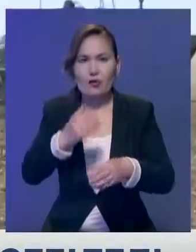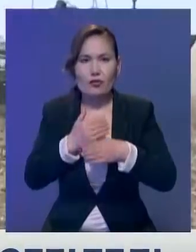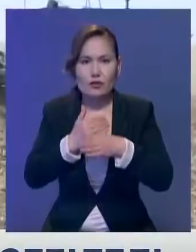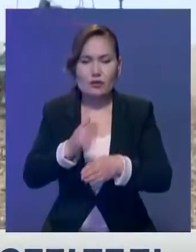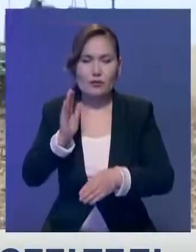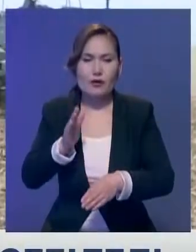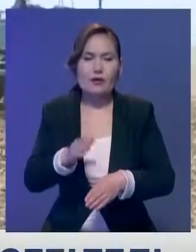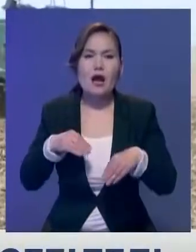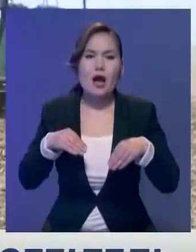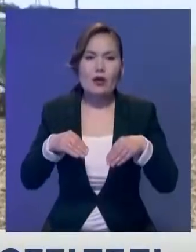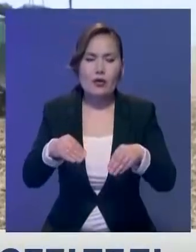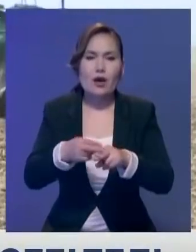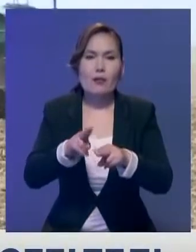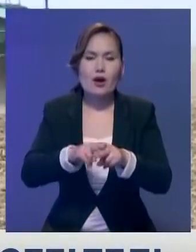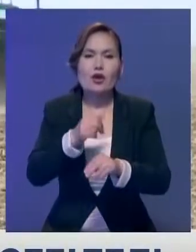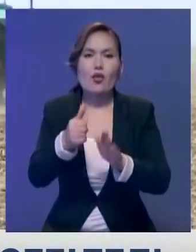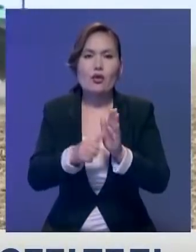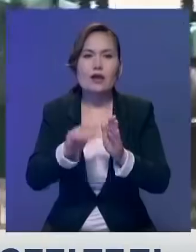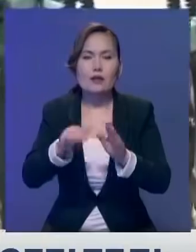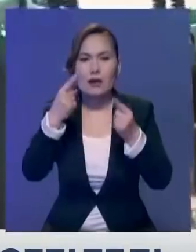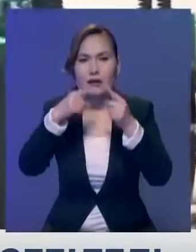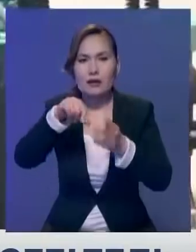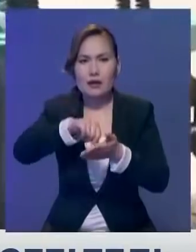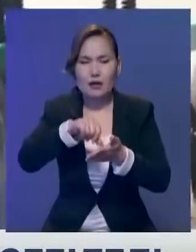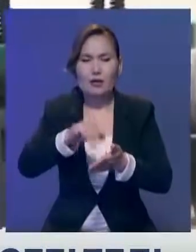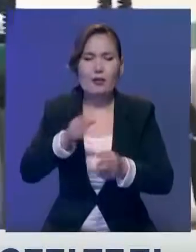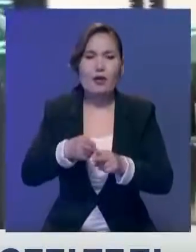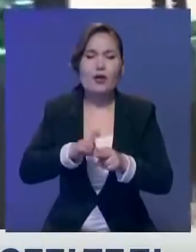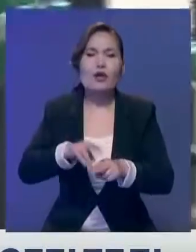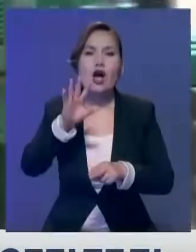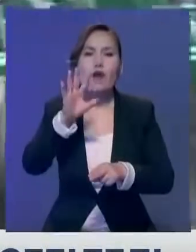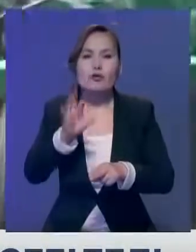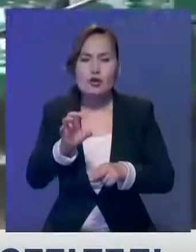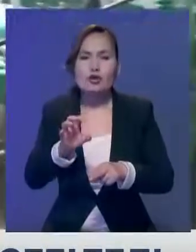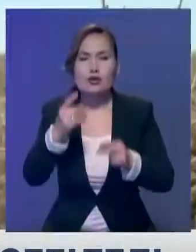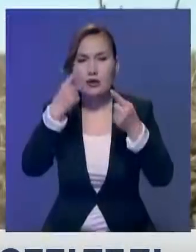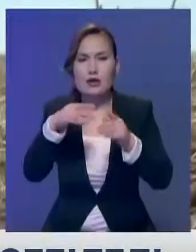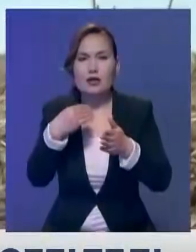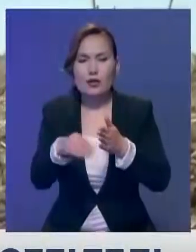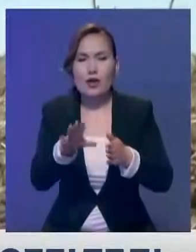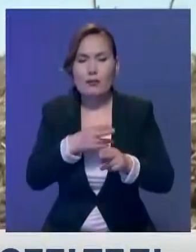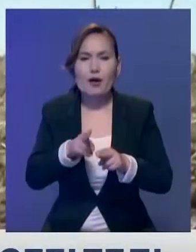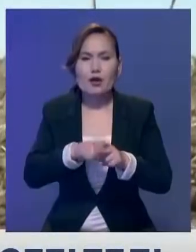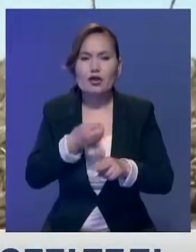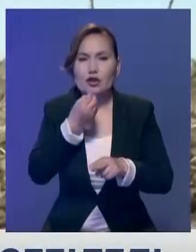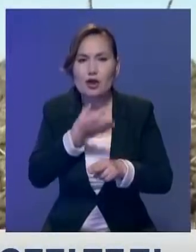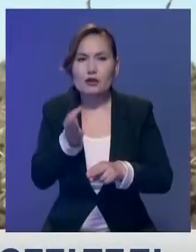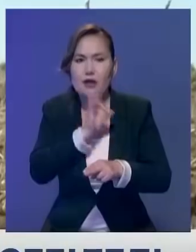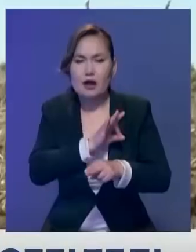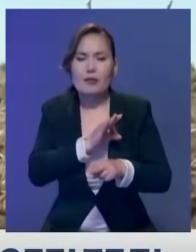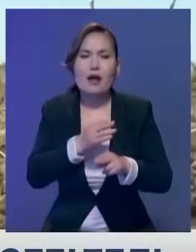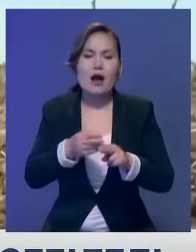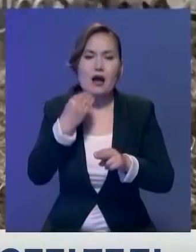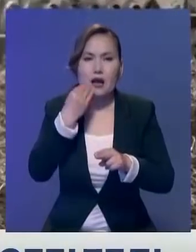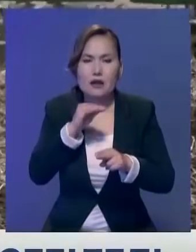Ал егінсе бұн ауқанына 16 нын аса техникат салысат. Олардың 500-ден астамы жақындағына сатып алынған өнімділігі жоғары су жаңа тұқымсеп